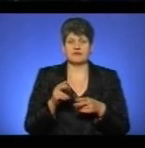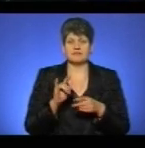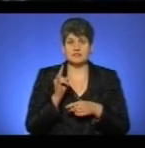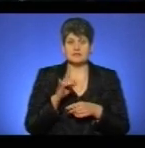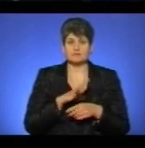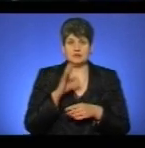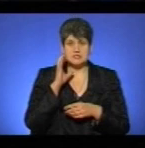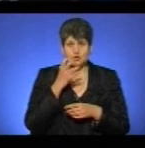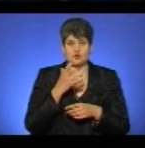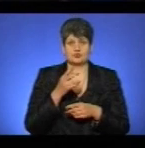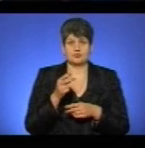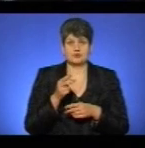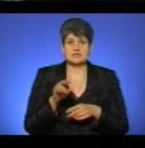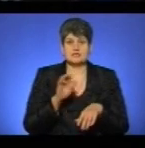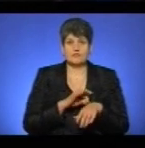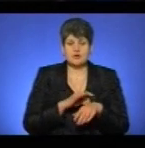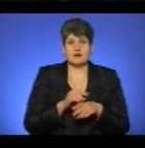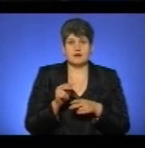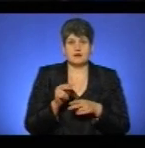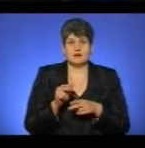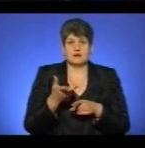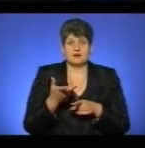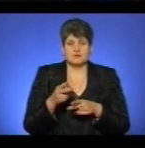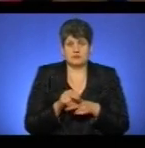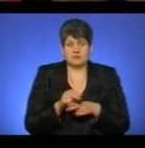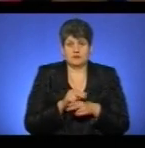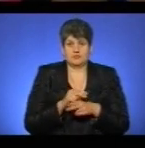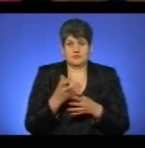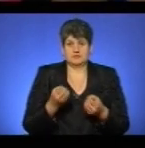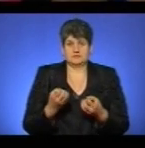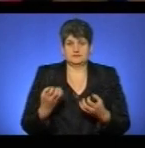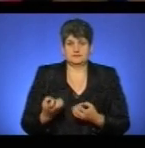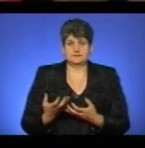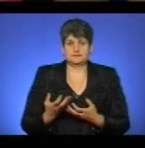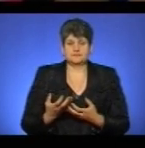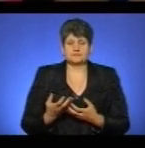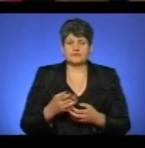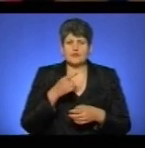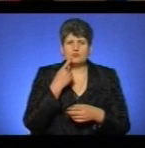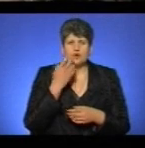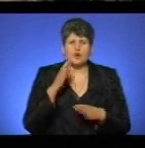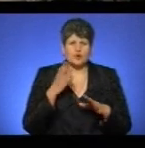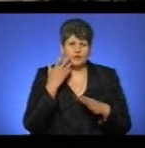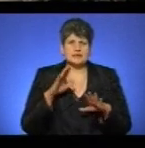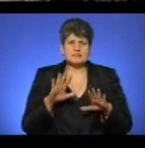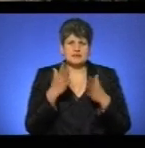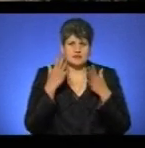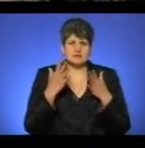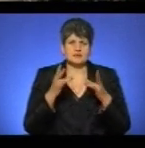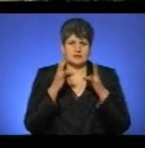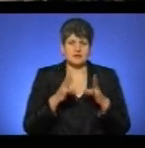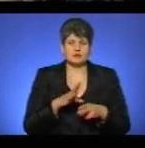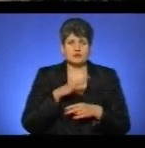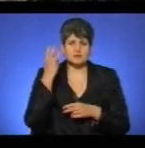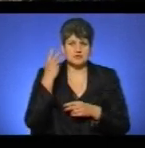серйозне захворювання, я би її лікувала п'яточки, а лишила серце без догляду. Галина Демчук розповідає, коли сталася трагедія, була на Хмельниччині.